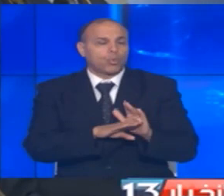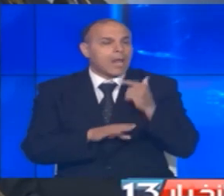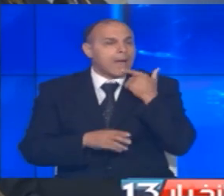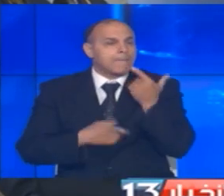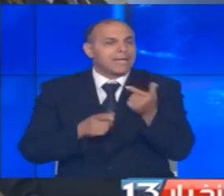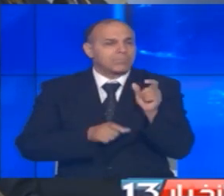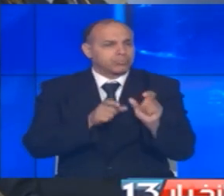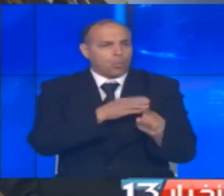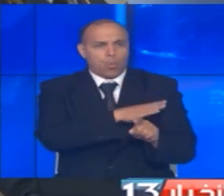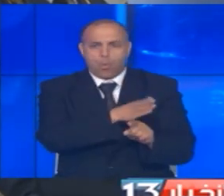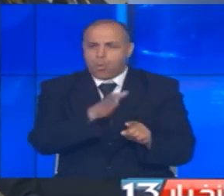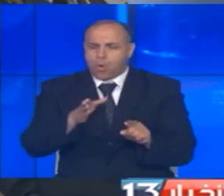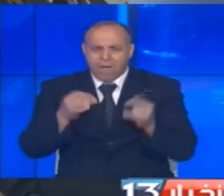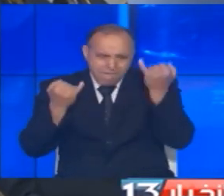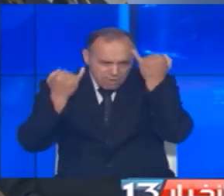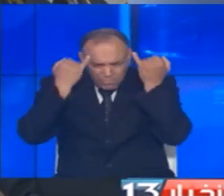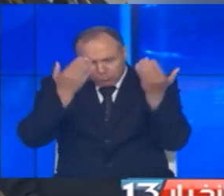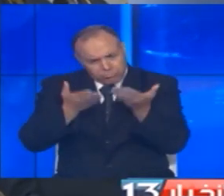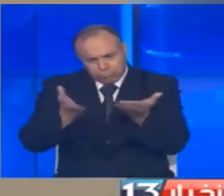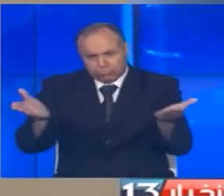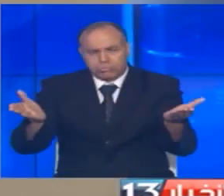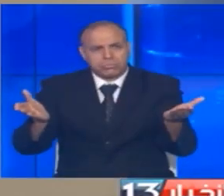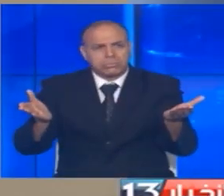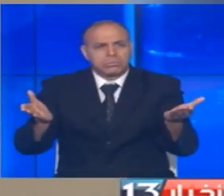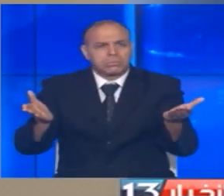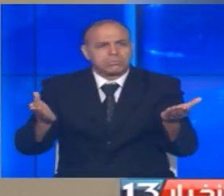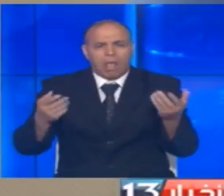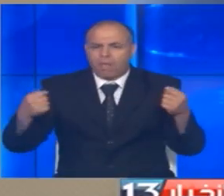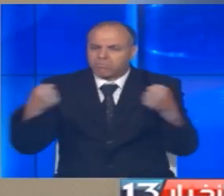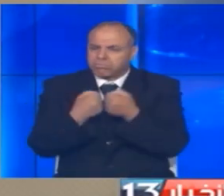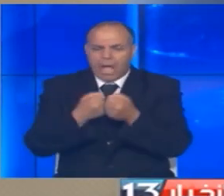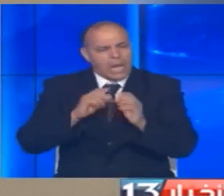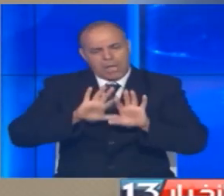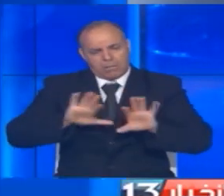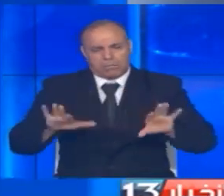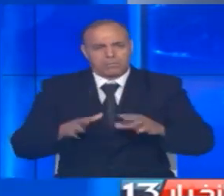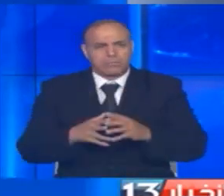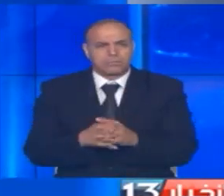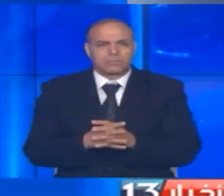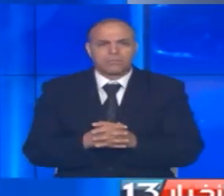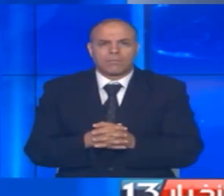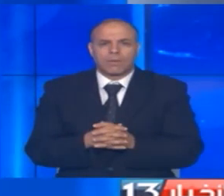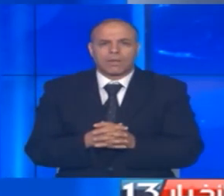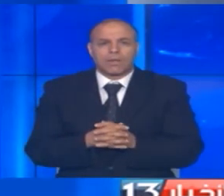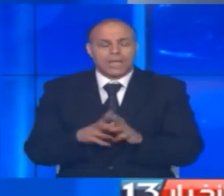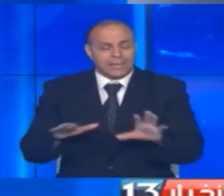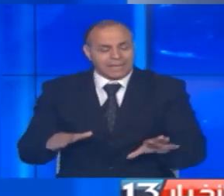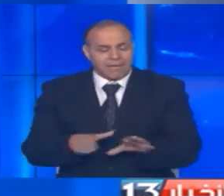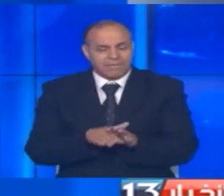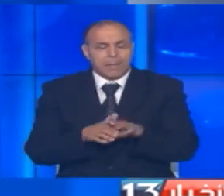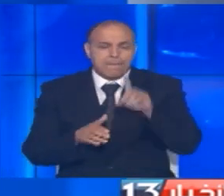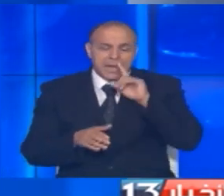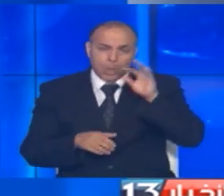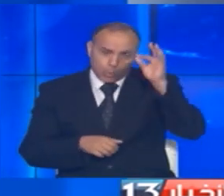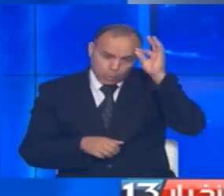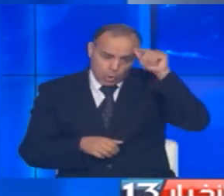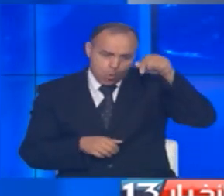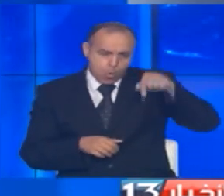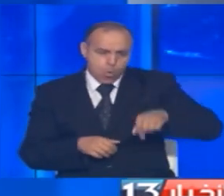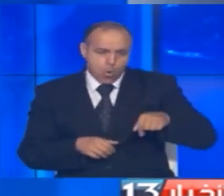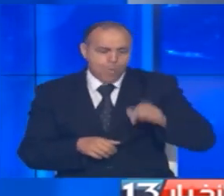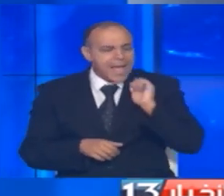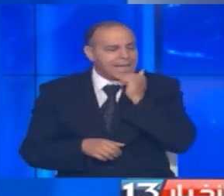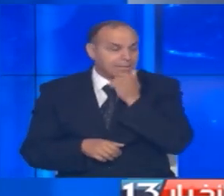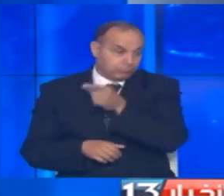بين فئاته على اختلافها بعيدا عن التفريقة والتشتيت تحتفل المرأة التونسية اليوم